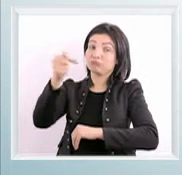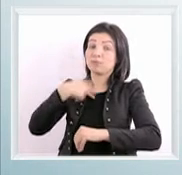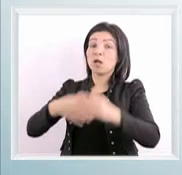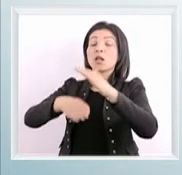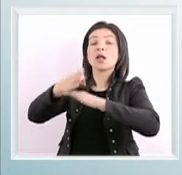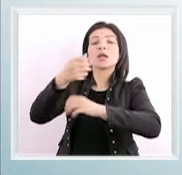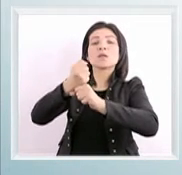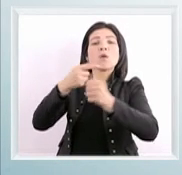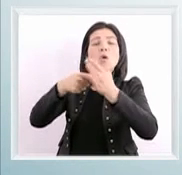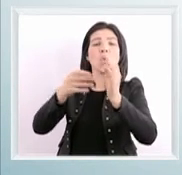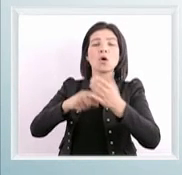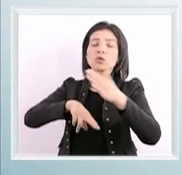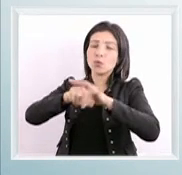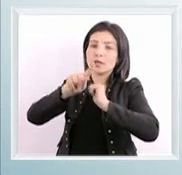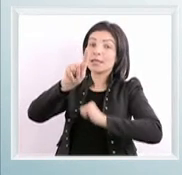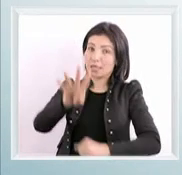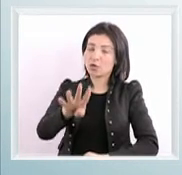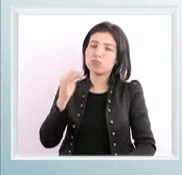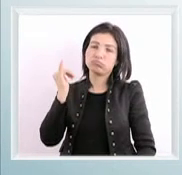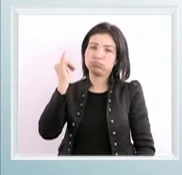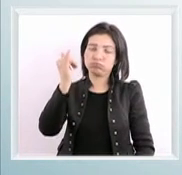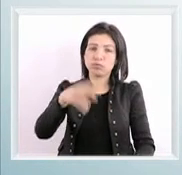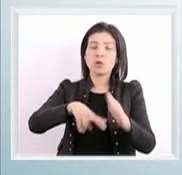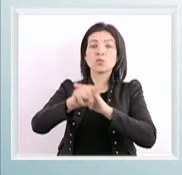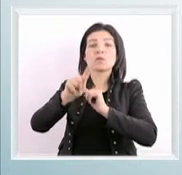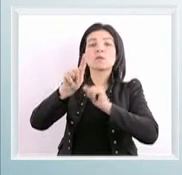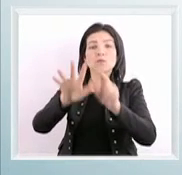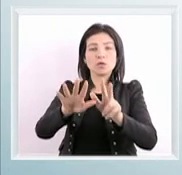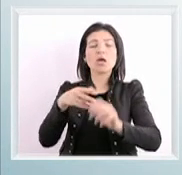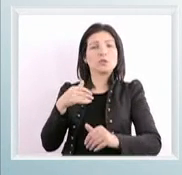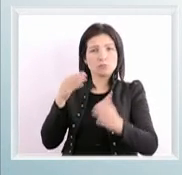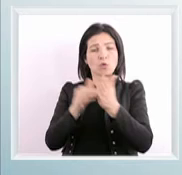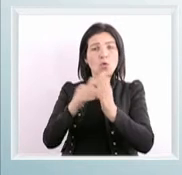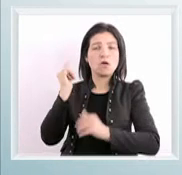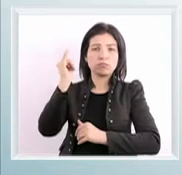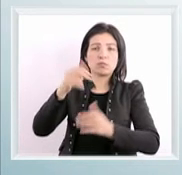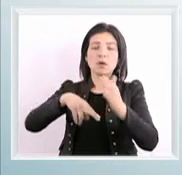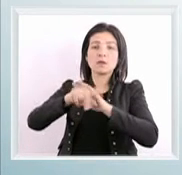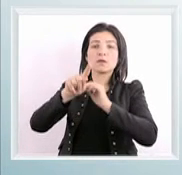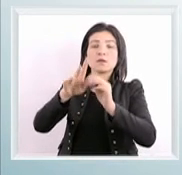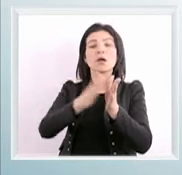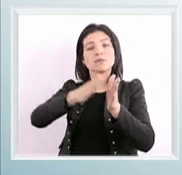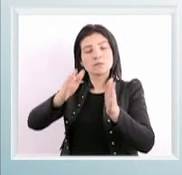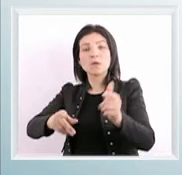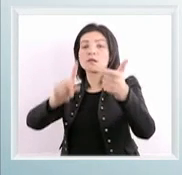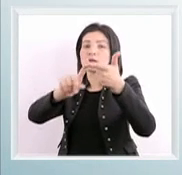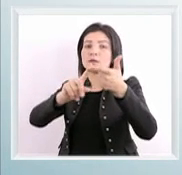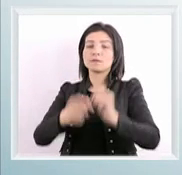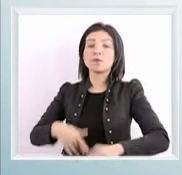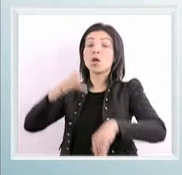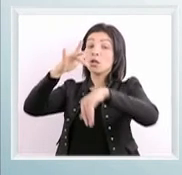هذا بدأت المهام متاعه من 2014 حتى 2018 وتتواصل ل2019 في مرحلة ثانية